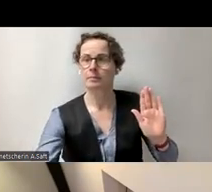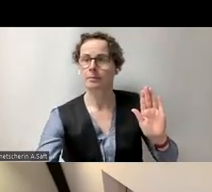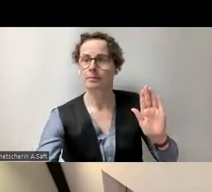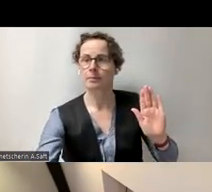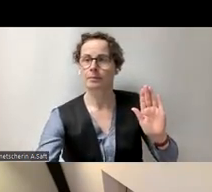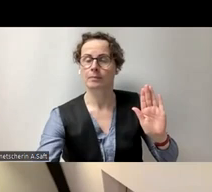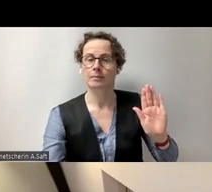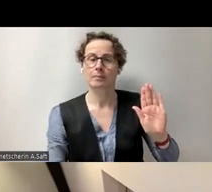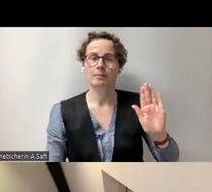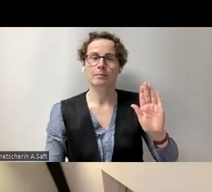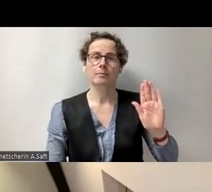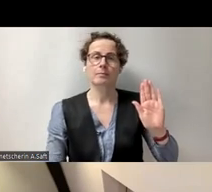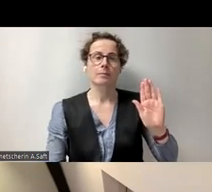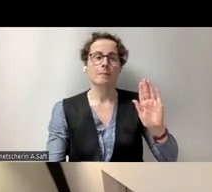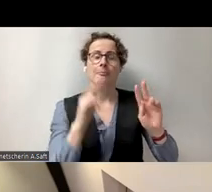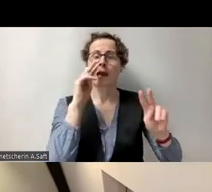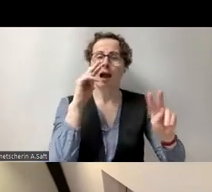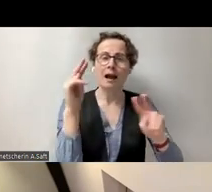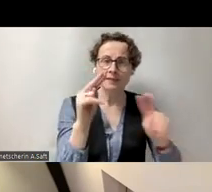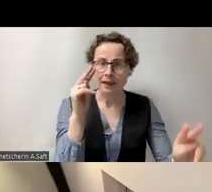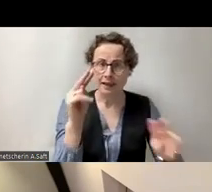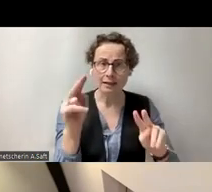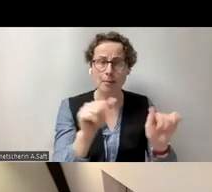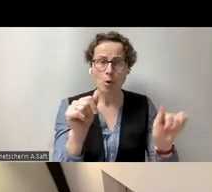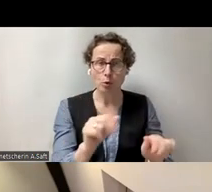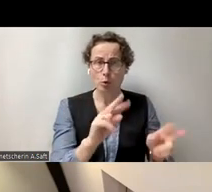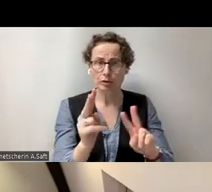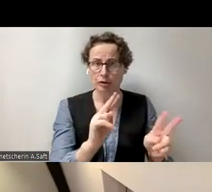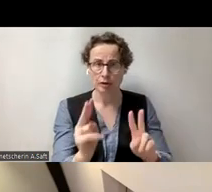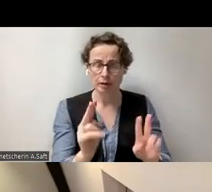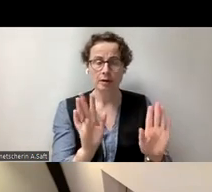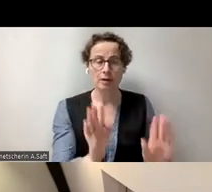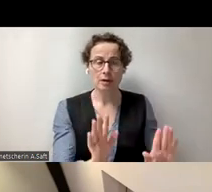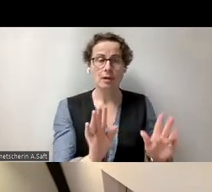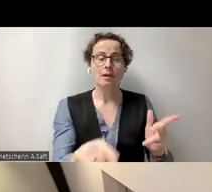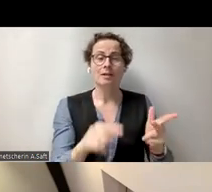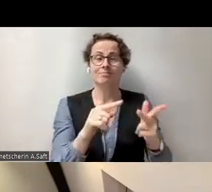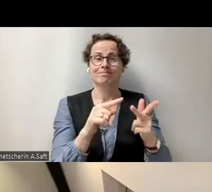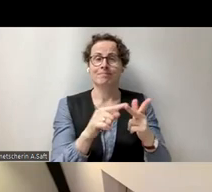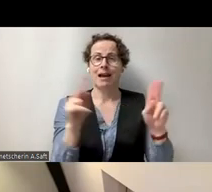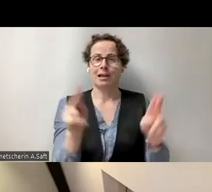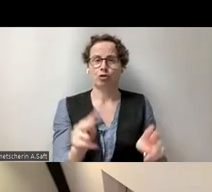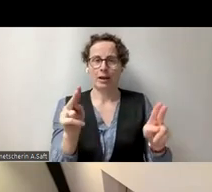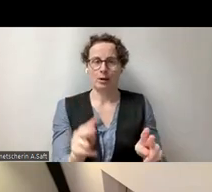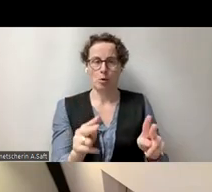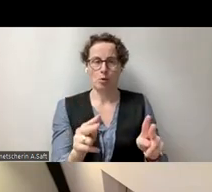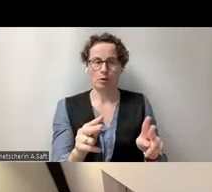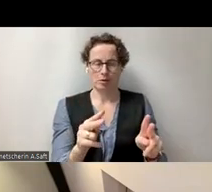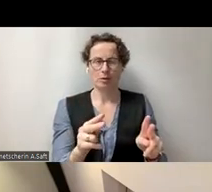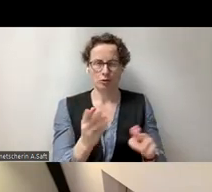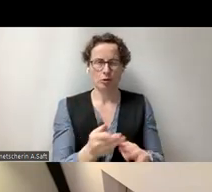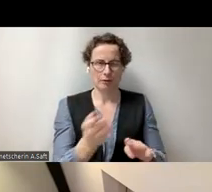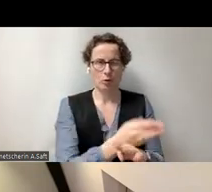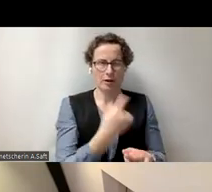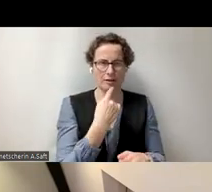Ansichten, die Powerpoint bietet. Darauf komme ich gleich zurück. Und es gibt Einschränkungen. Das möchte ich gleich vorweg sagen.